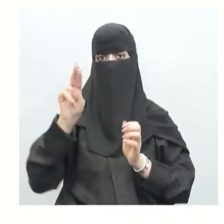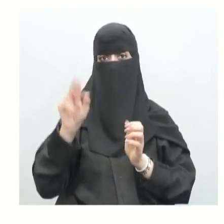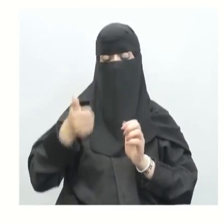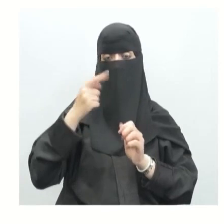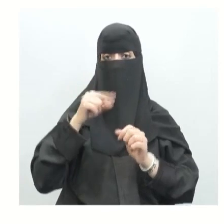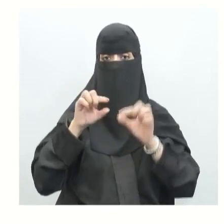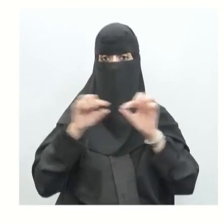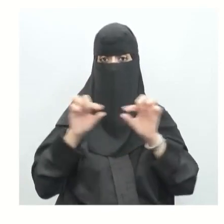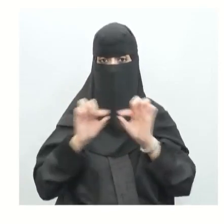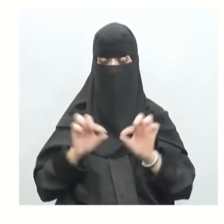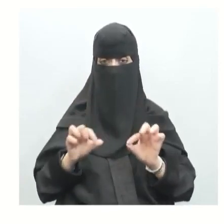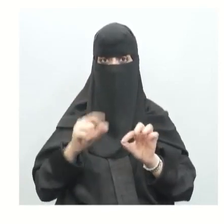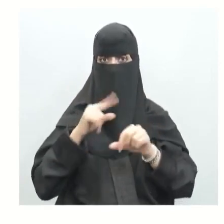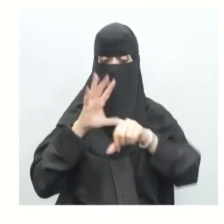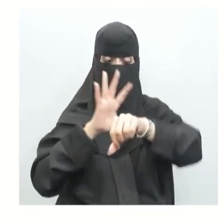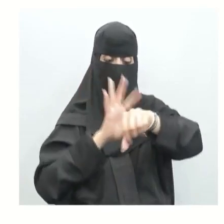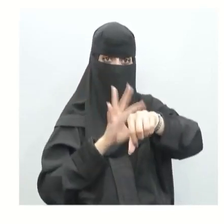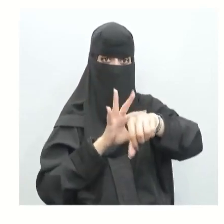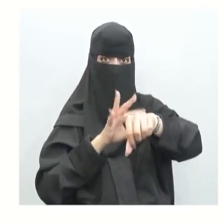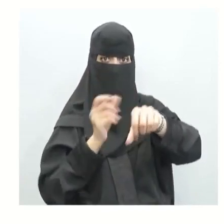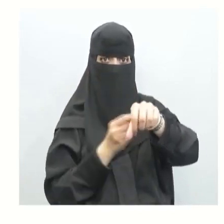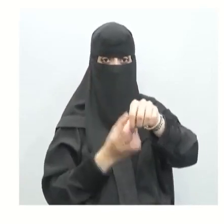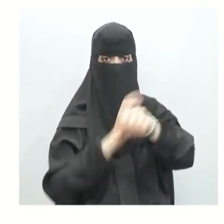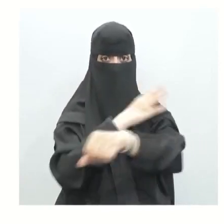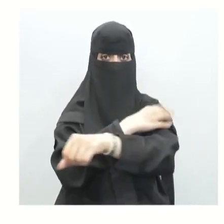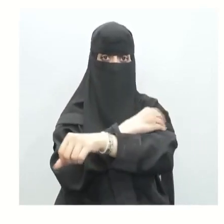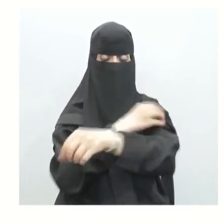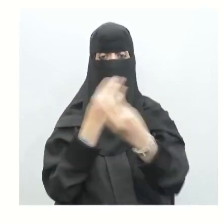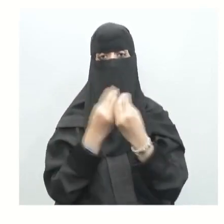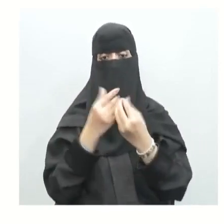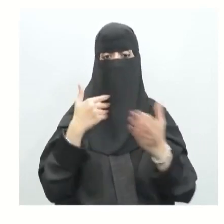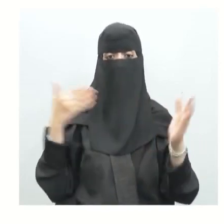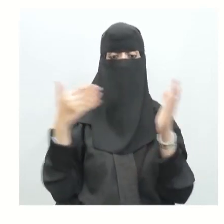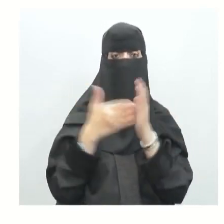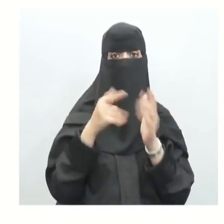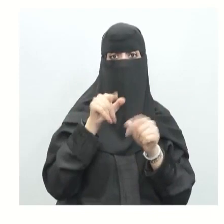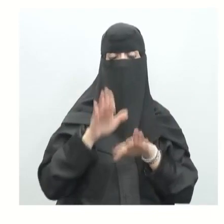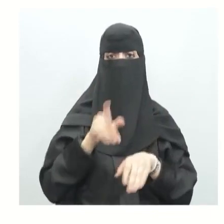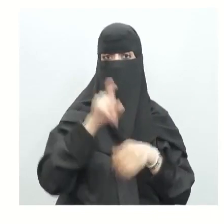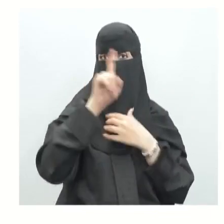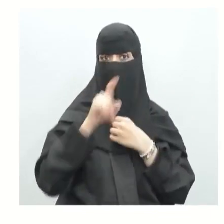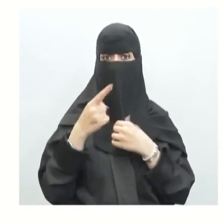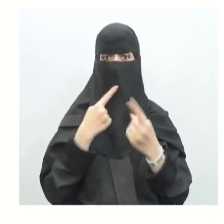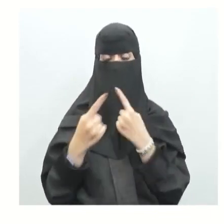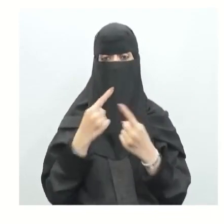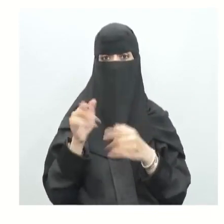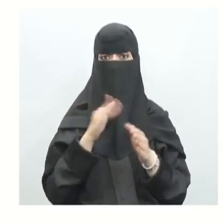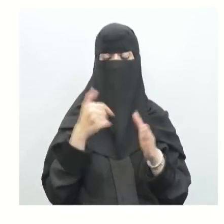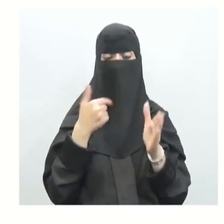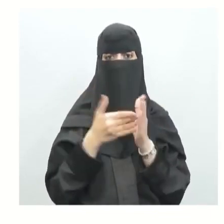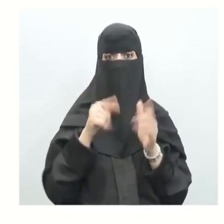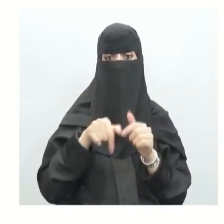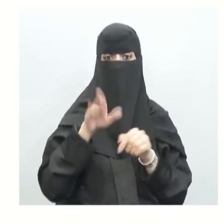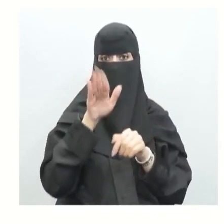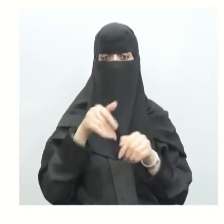العظام بالعضلات في نهاية درسنا ونهاية دراستنا